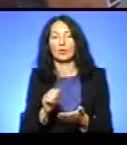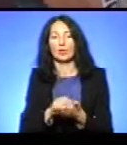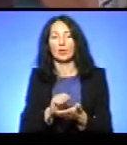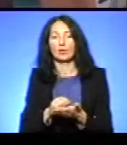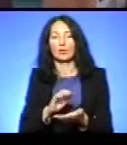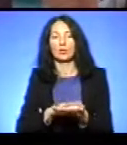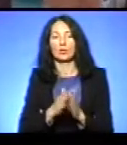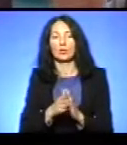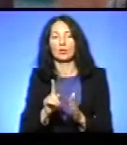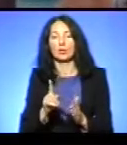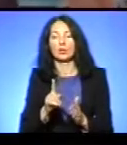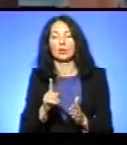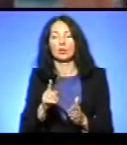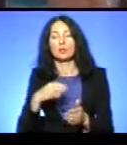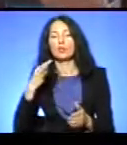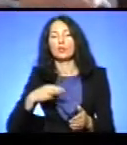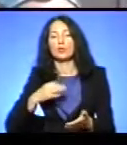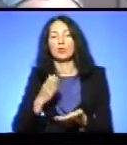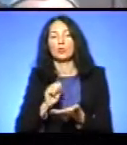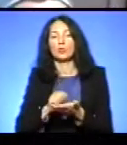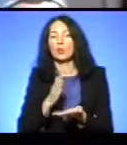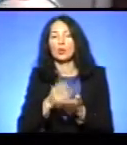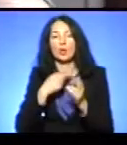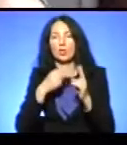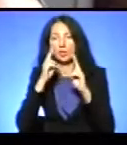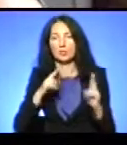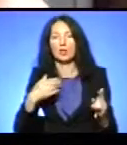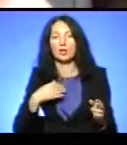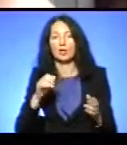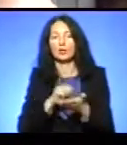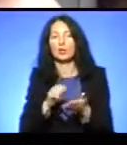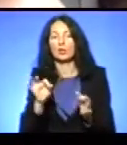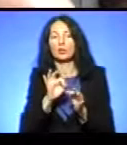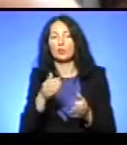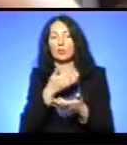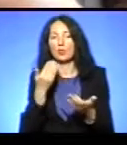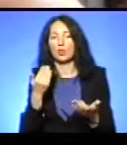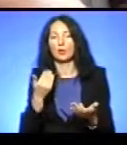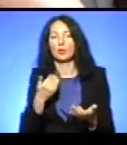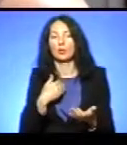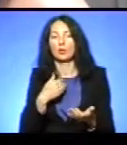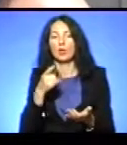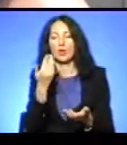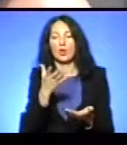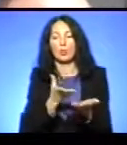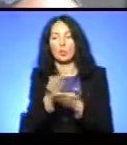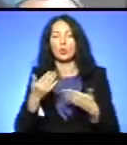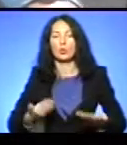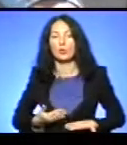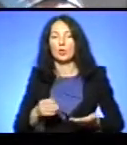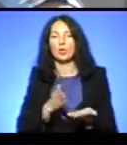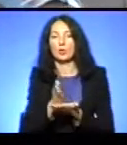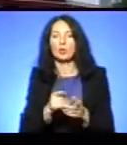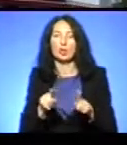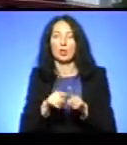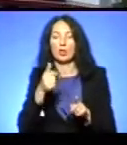водоканалу. А що він є має, то я не маю паперів ніяк. Ви платите комунальні послуги за воду? А як? газ, світло, воду. Та я все плачу, а